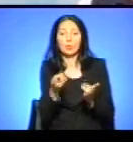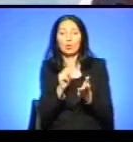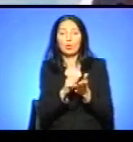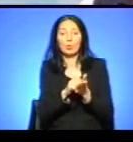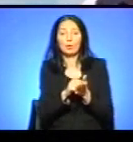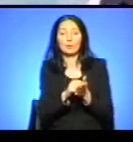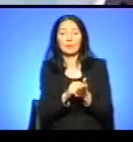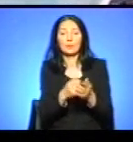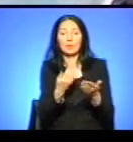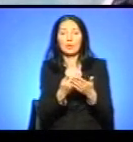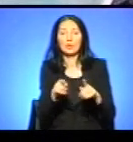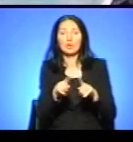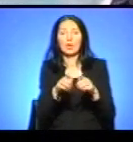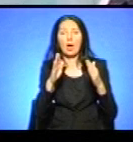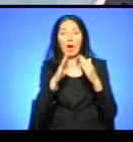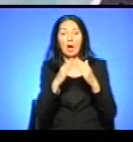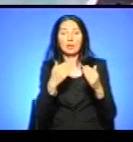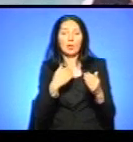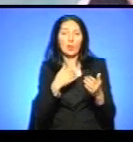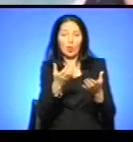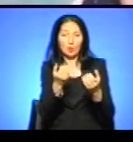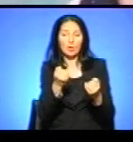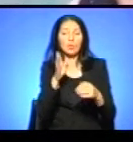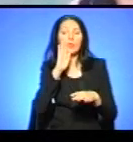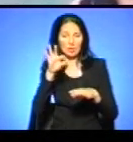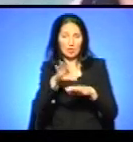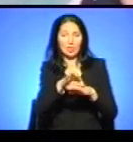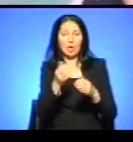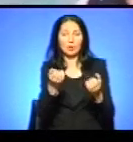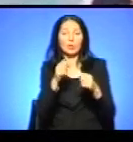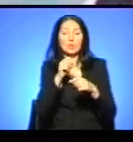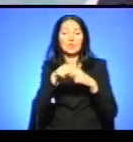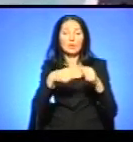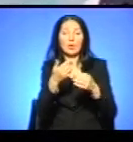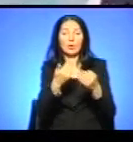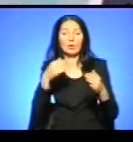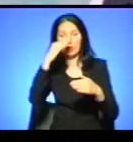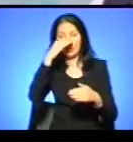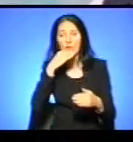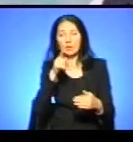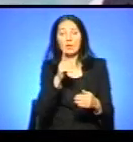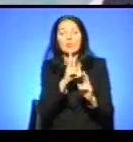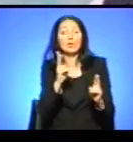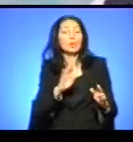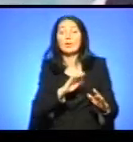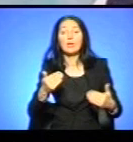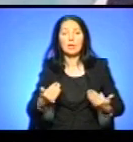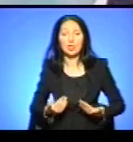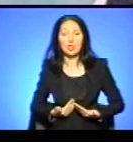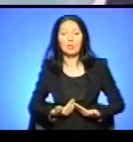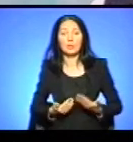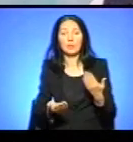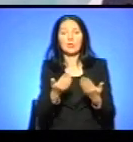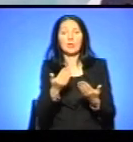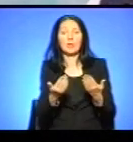Ось така хата нам прийшла з дружині в спадок від тата і перейшла. Там в ній ніхто не жив, і